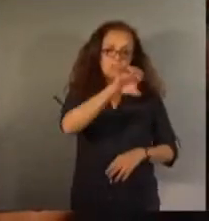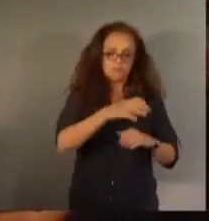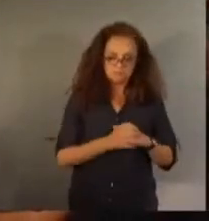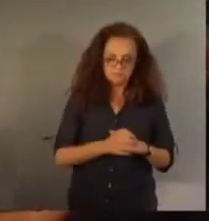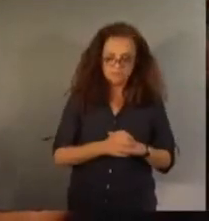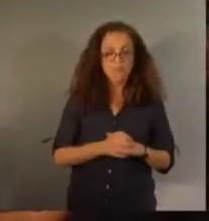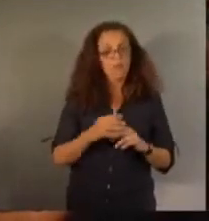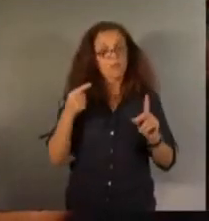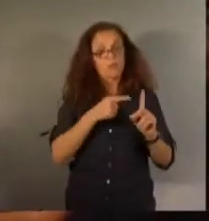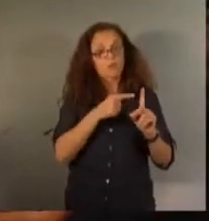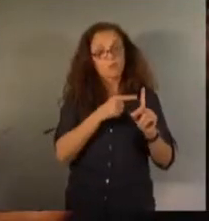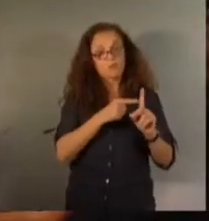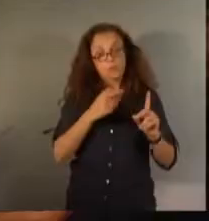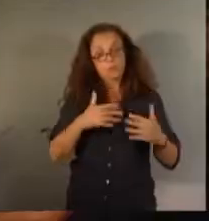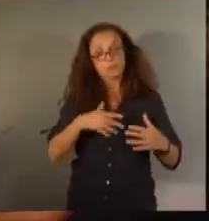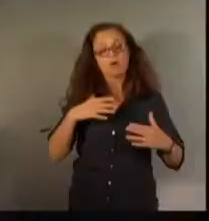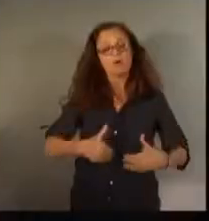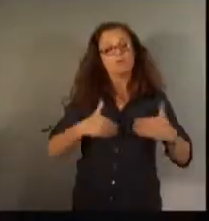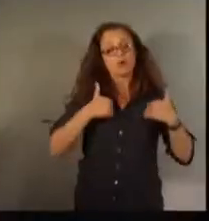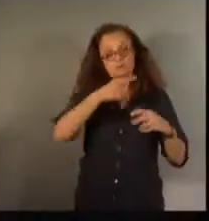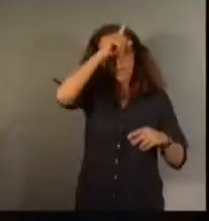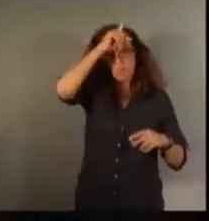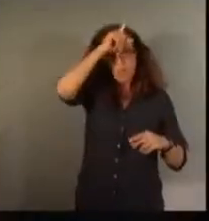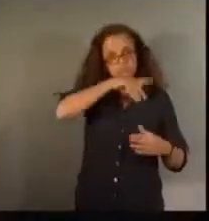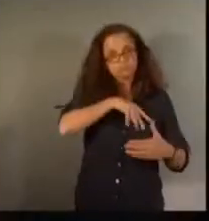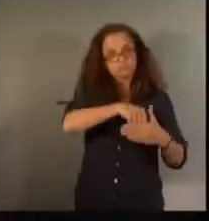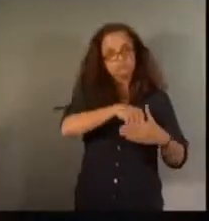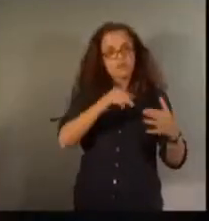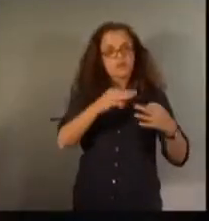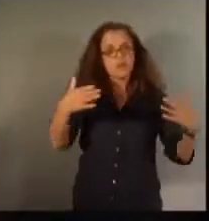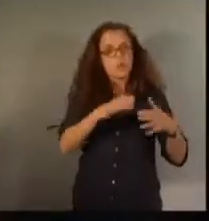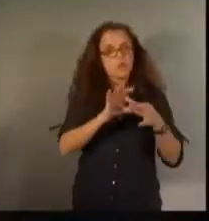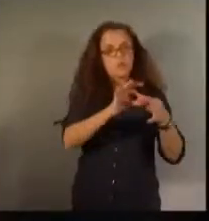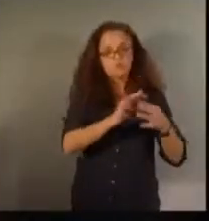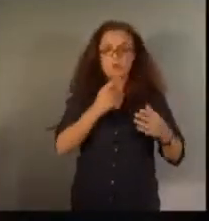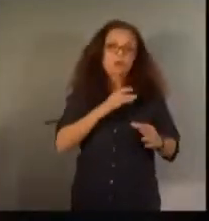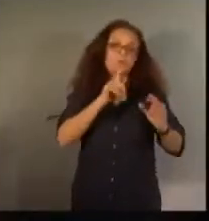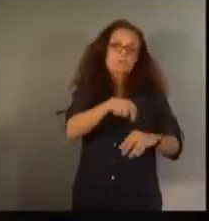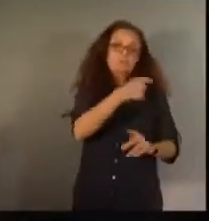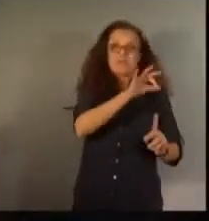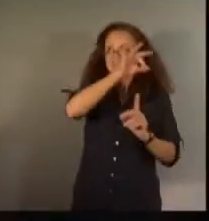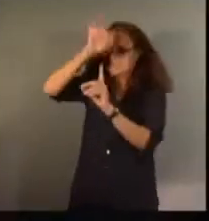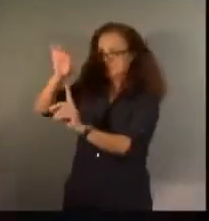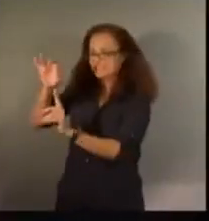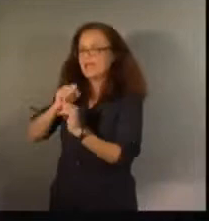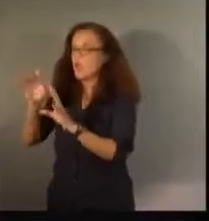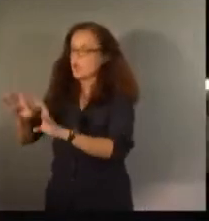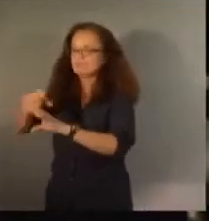Lui, il est membre de la Grande Coalition en Allemagne. Donc évidemment, quand il arrive au Parlement européen, aime bien retrouver ses pantoufles.